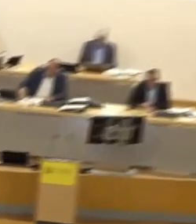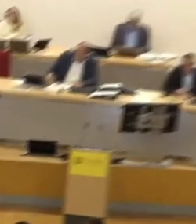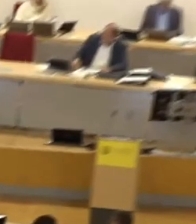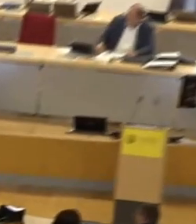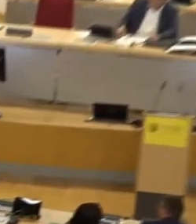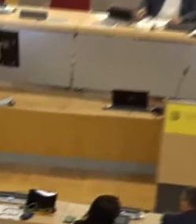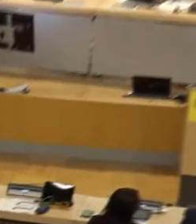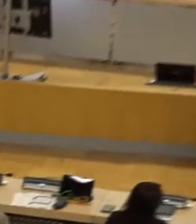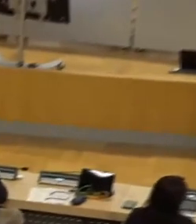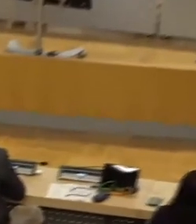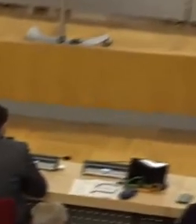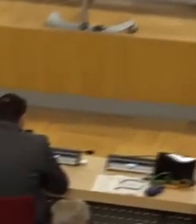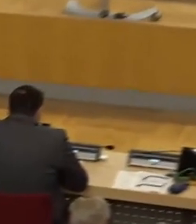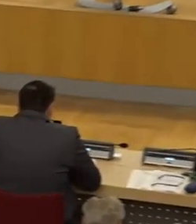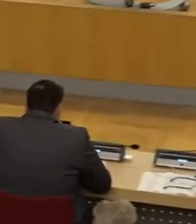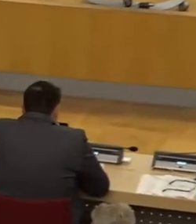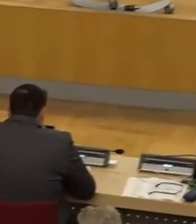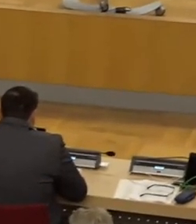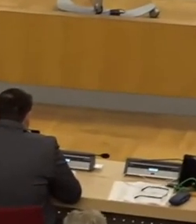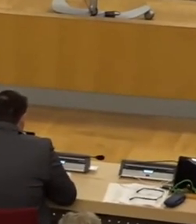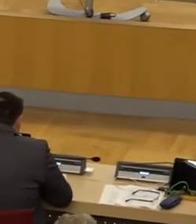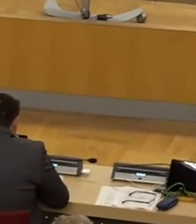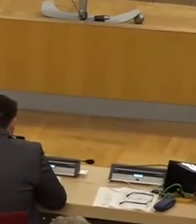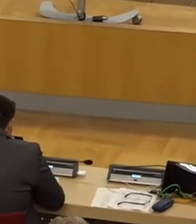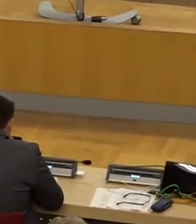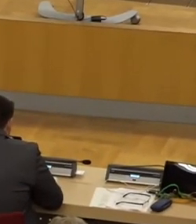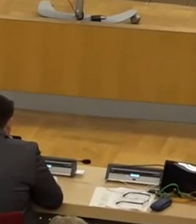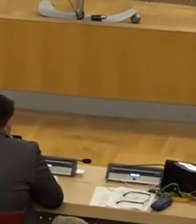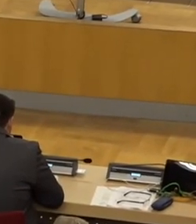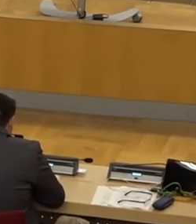sehr geehrter Herr Oberbürgermeister werte Kolleginnen werte Kollegen